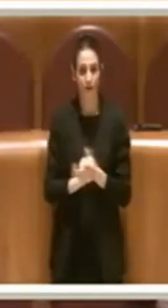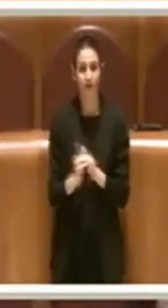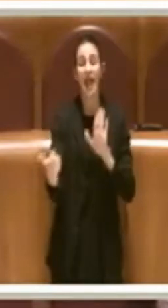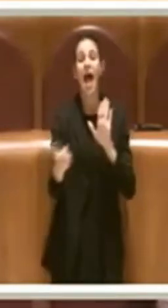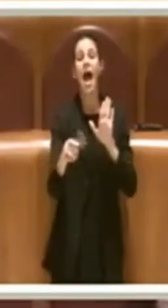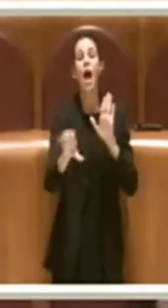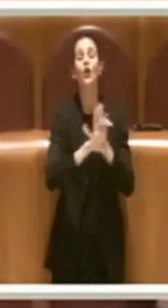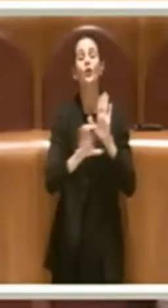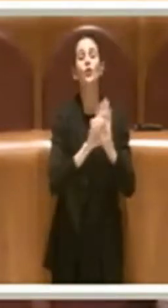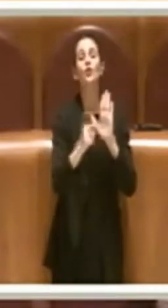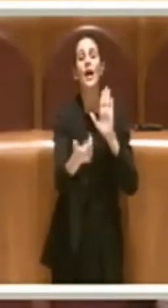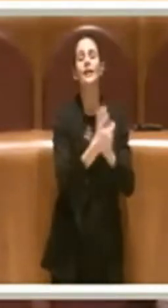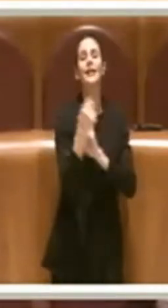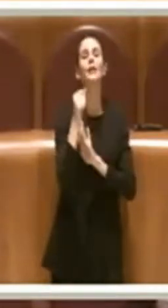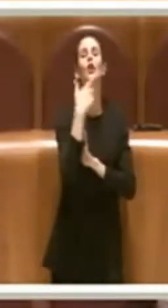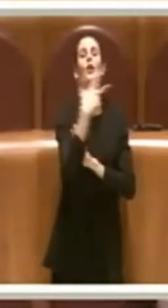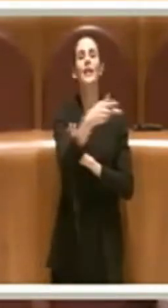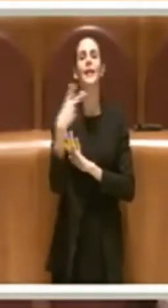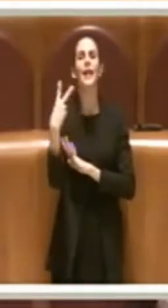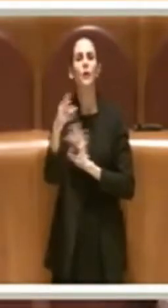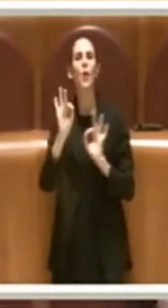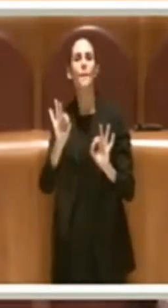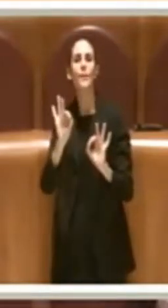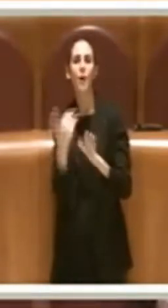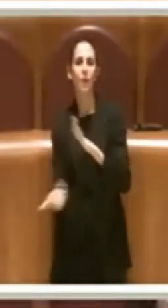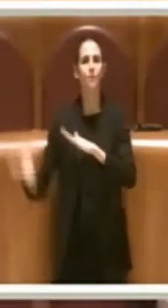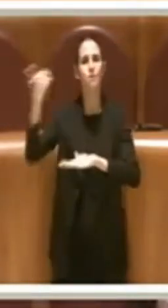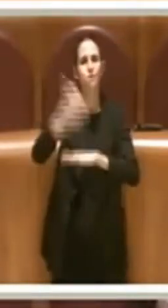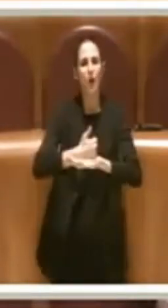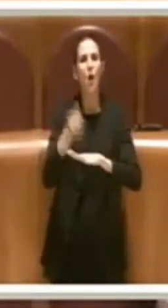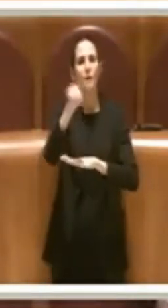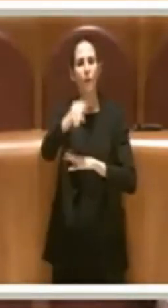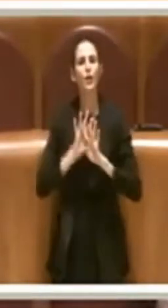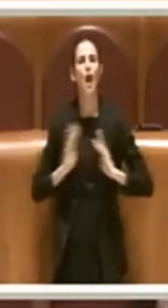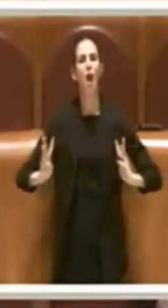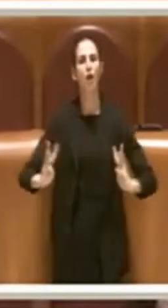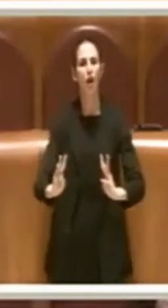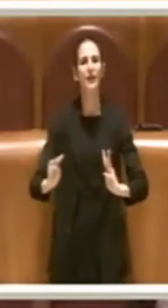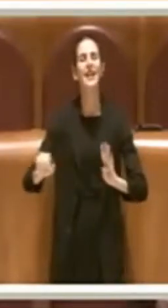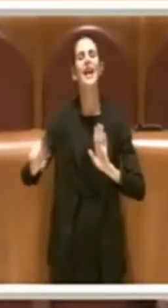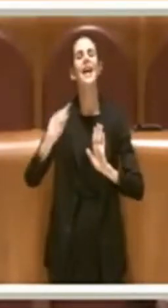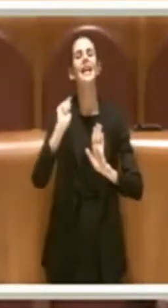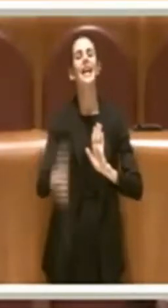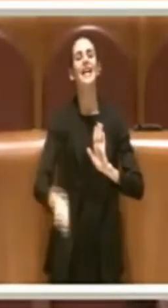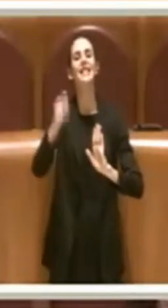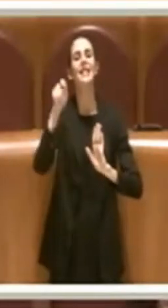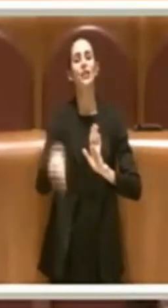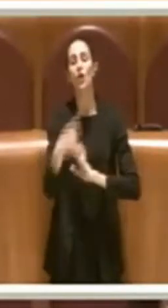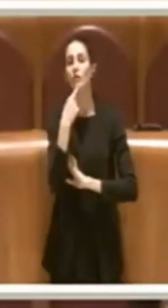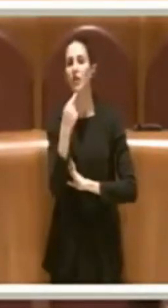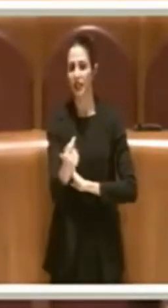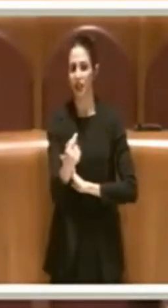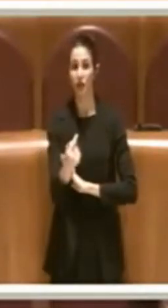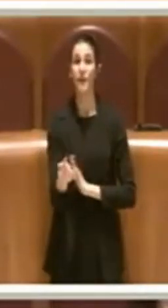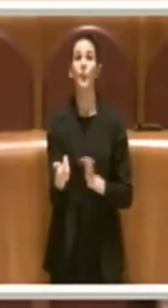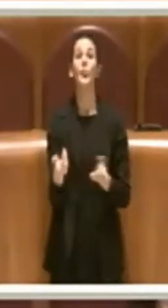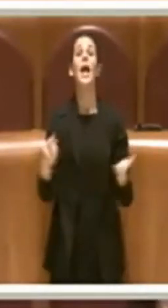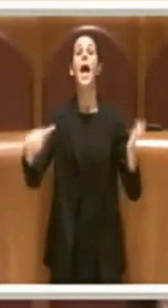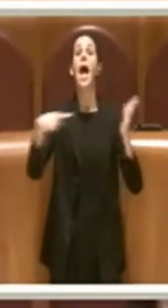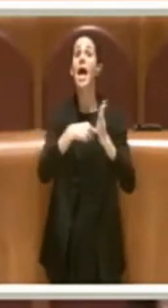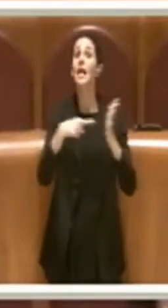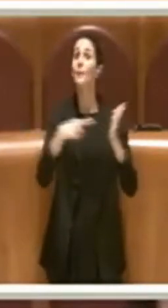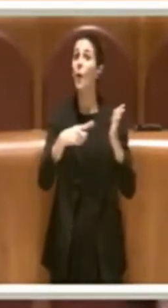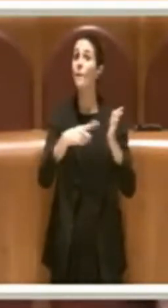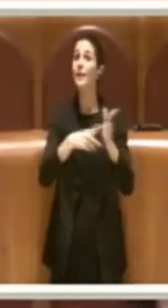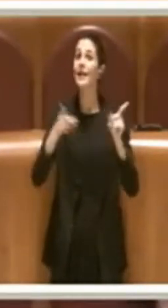essere prevalente nella giurisprudenza anche della Corte di Cassazione rispetto all'articolo 41, ci dice che la Repubblica tutela la